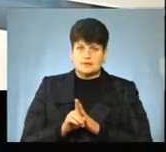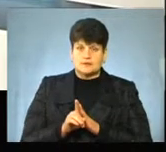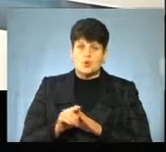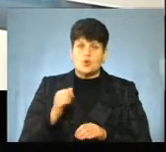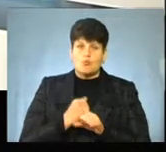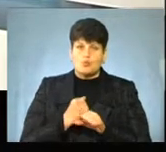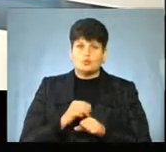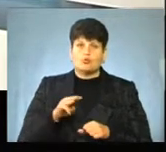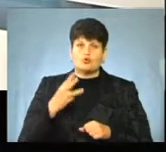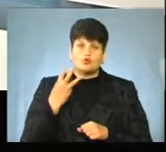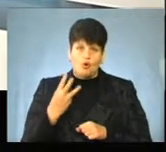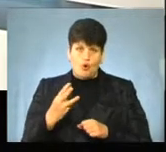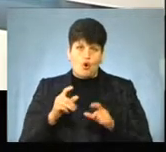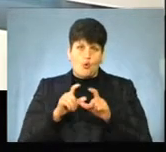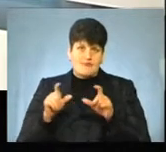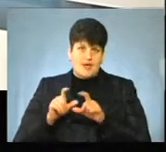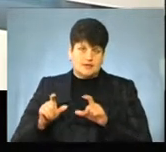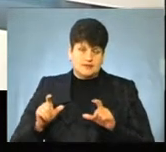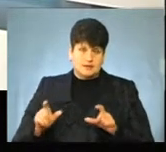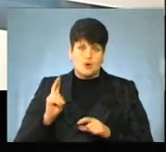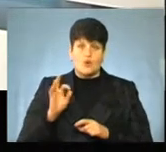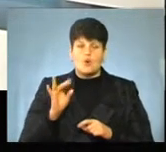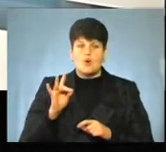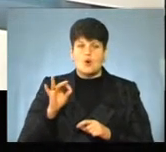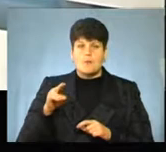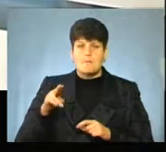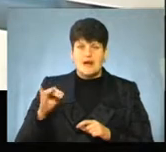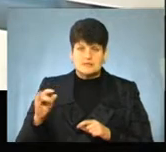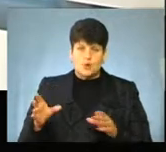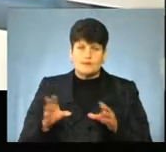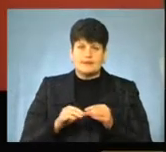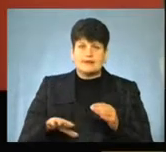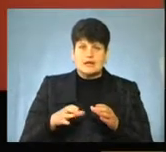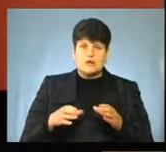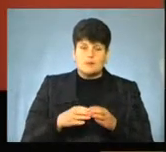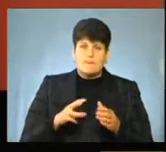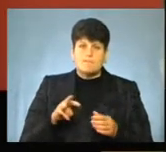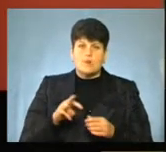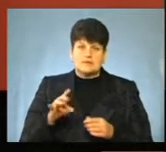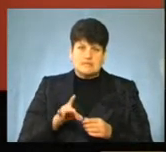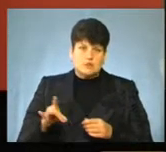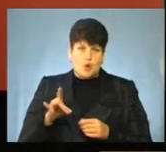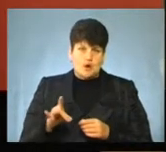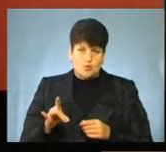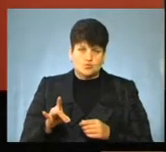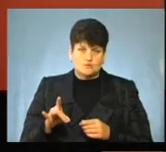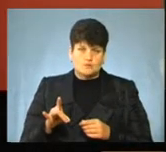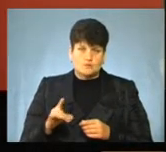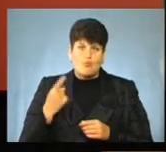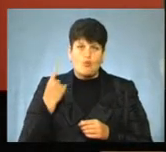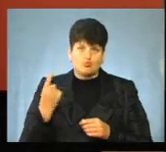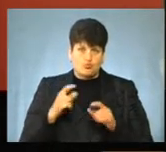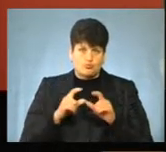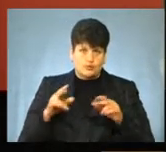роботи по трьох об'єктах. Коропецька об'єднана територіальна громада Монастирського району по